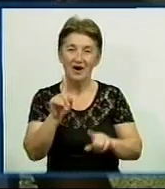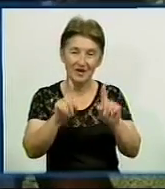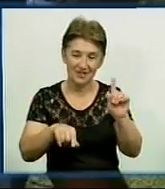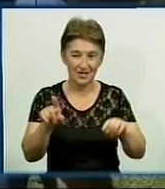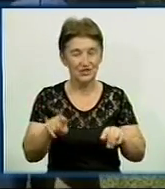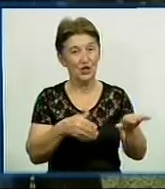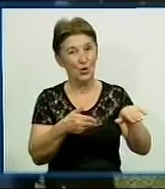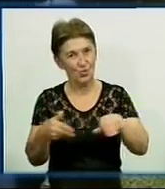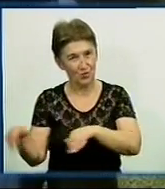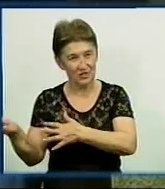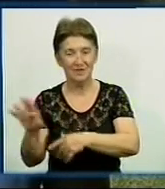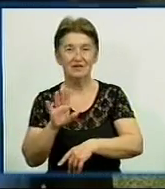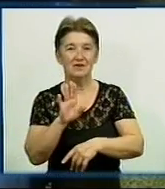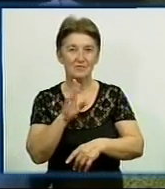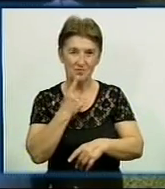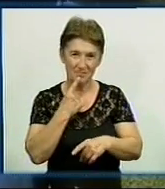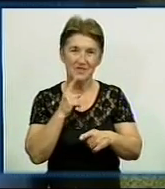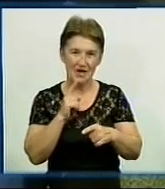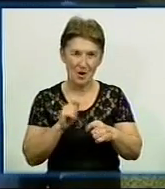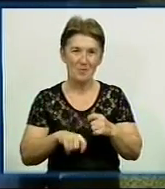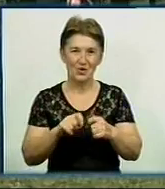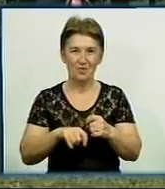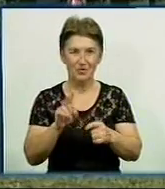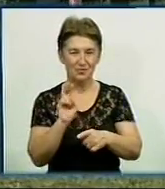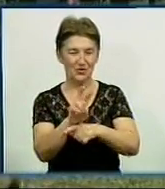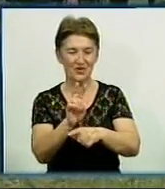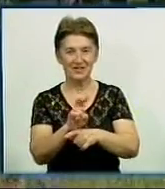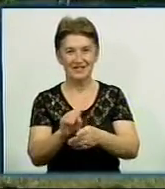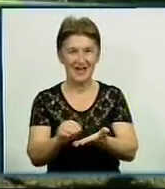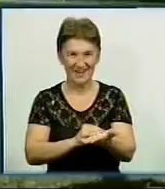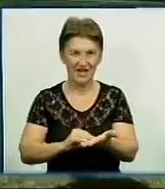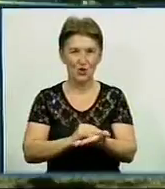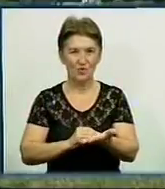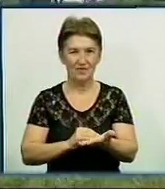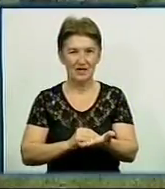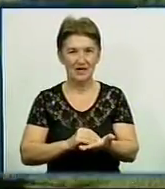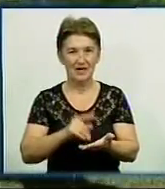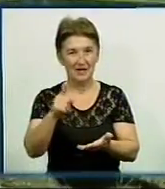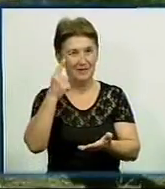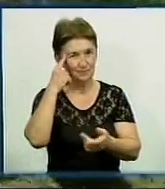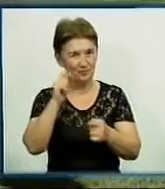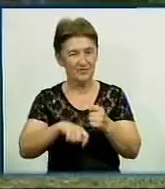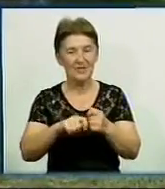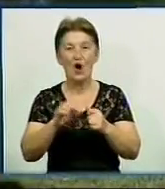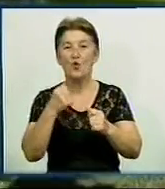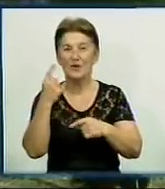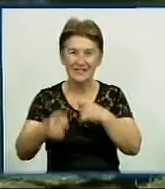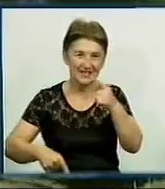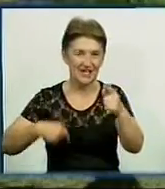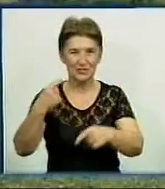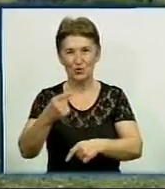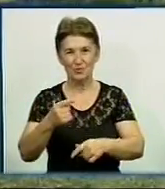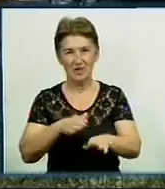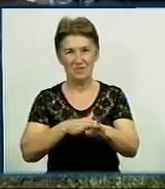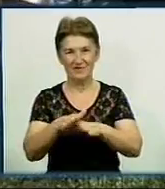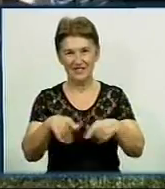відходять, але хтось спробує, будуть ходити, говорять на тренування. Нині організатори вирішують, коли провести наступне свято водних розваг та